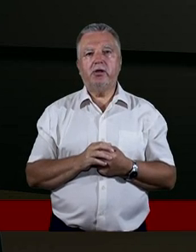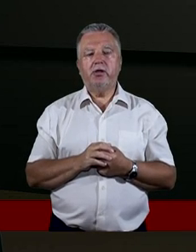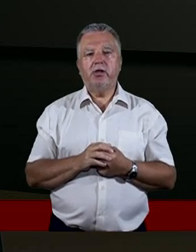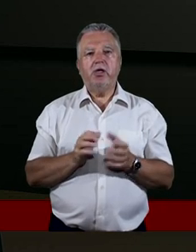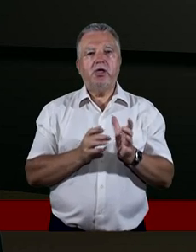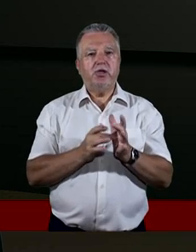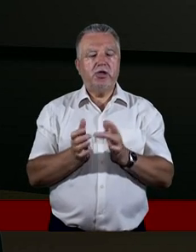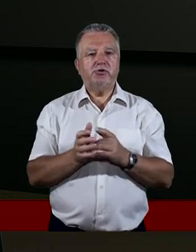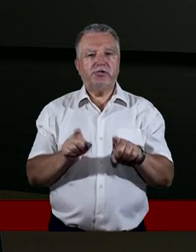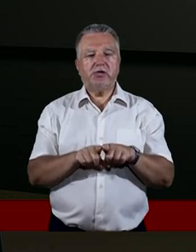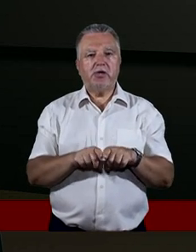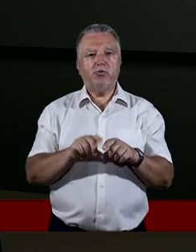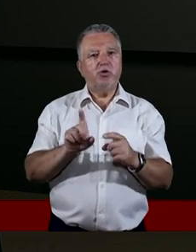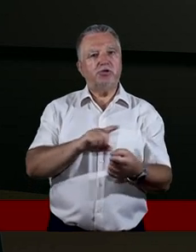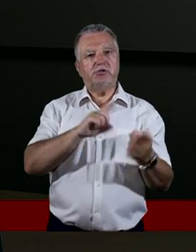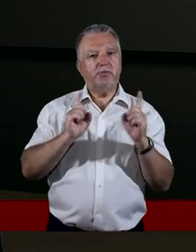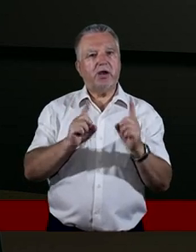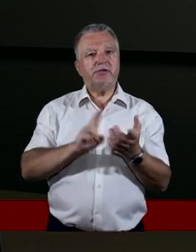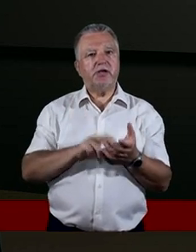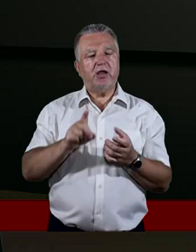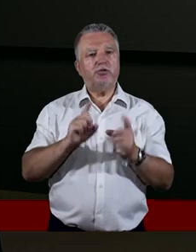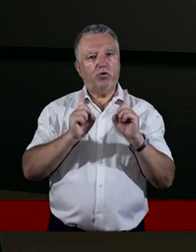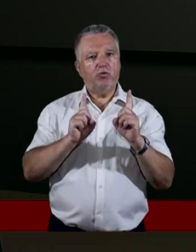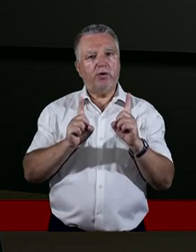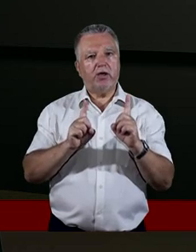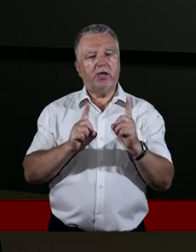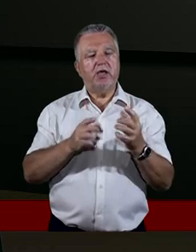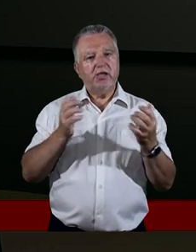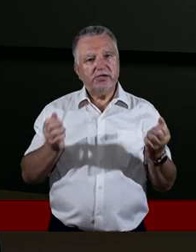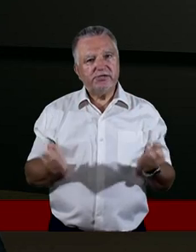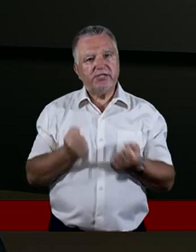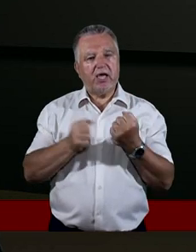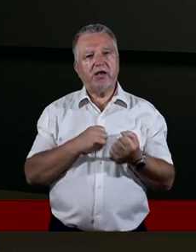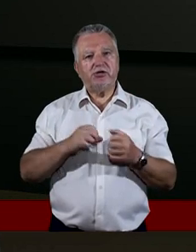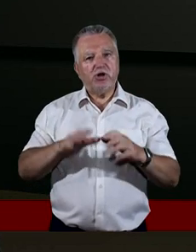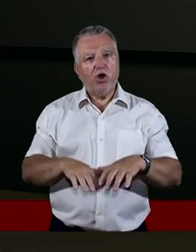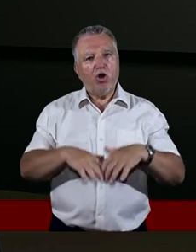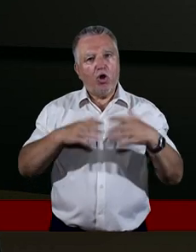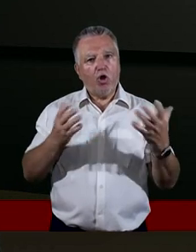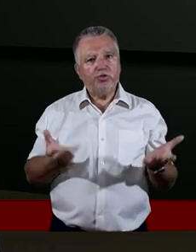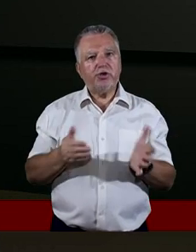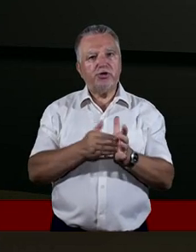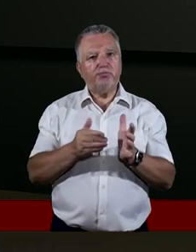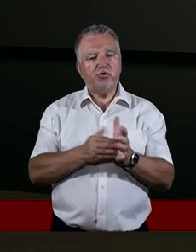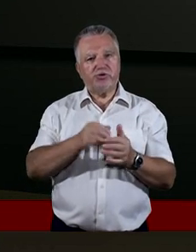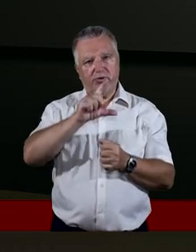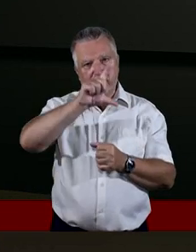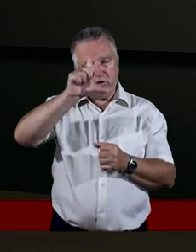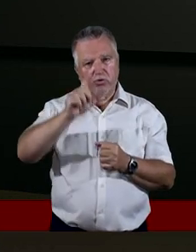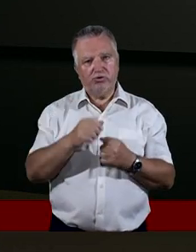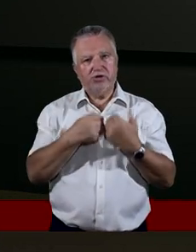Pan Jezus również zwraca na to uwagę. On starał się odkryć potrzeby ludzi i dawał im to, co naprawdę było im